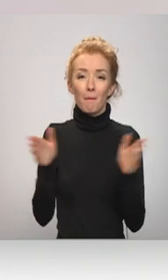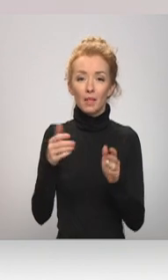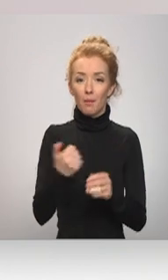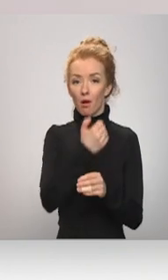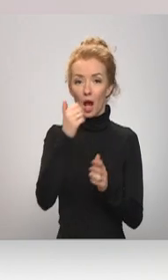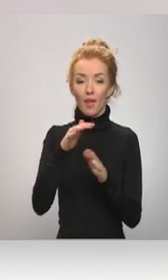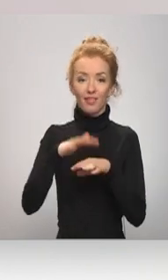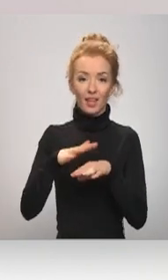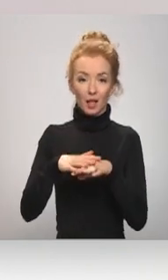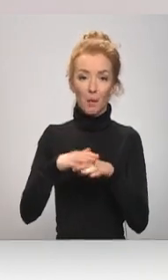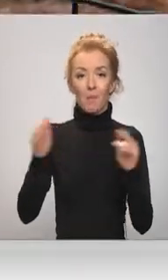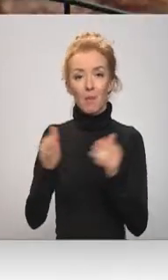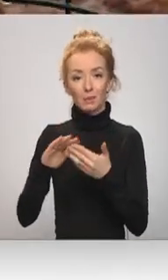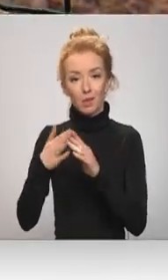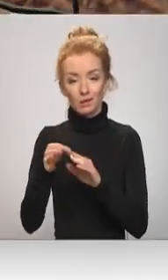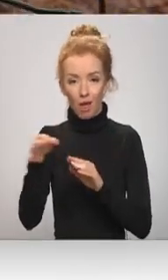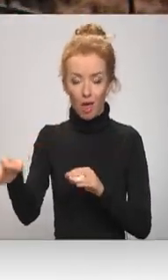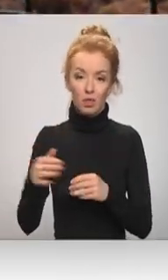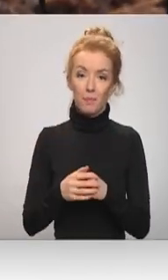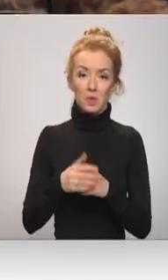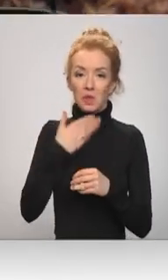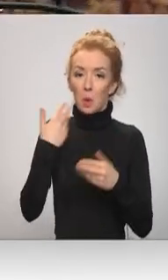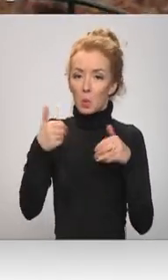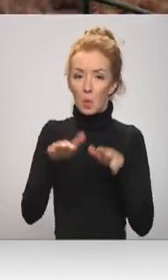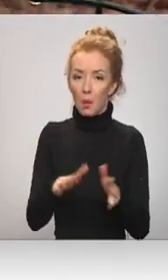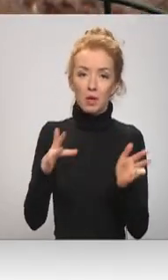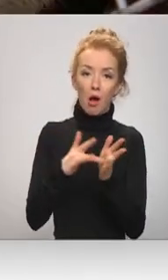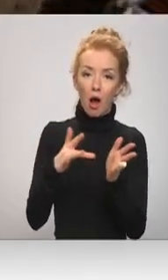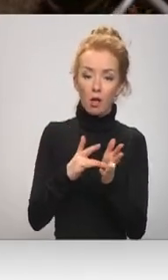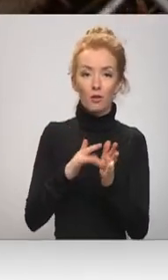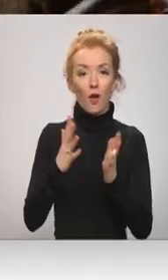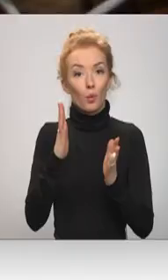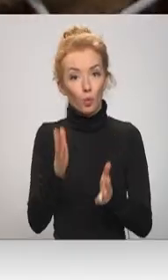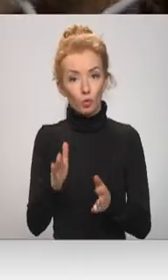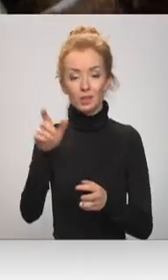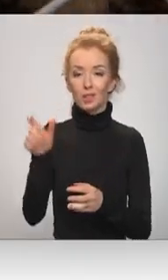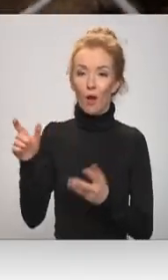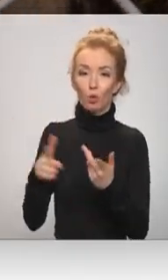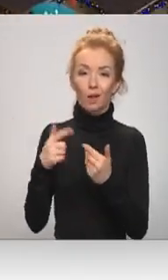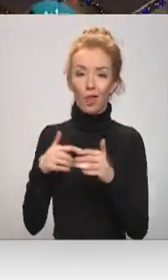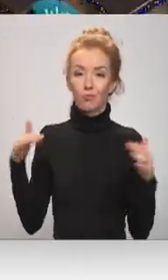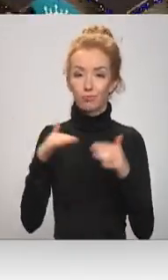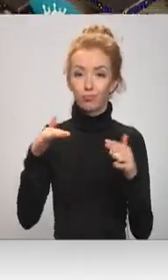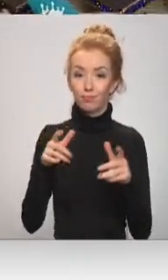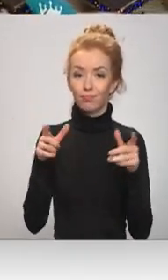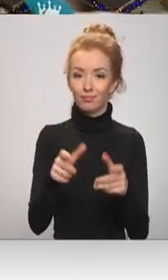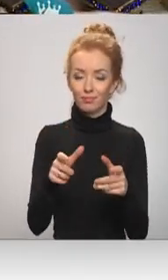kādiem mazpilsētās un reģionos. Vēl nav lemts, kāds un vai varētu būt apmeklētāji skaita ierobežojums tirziņos.